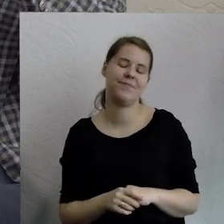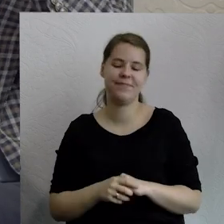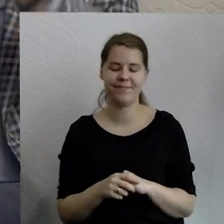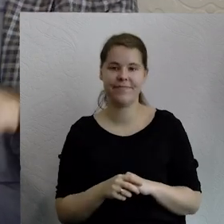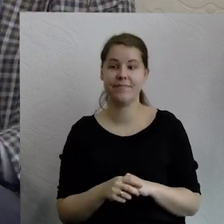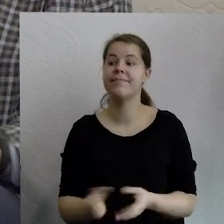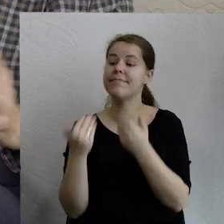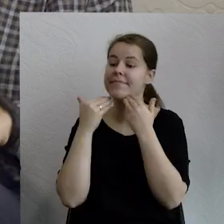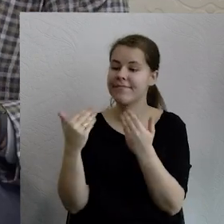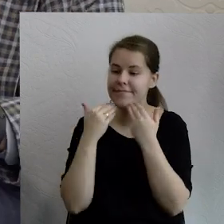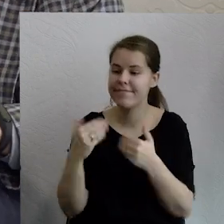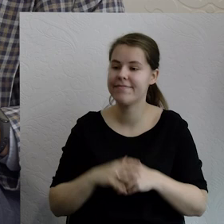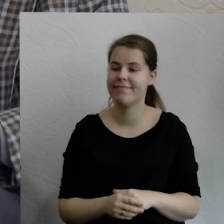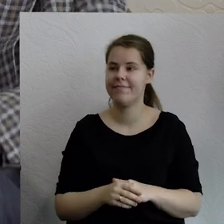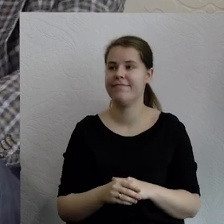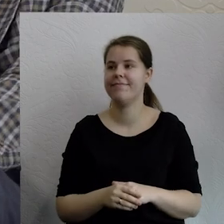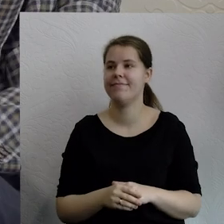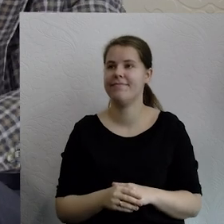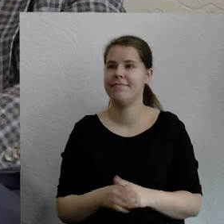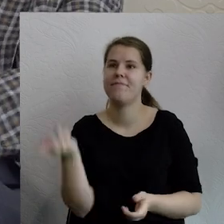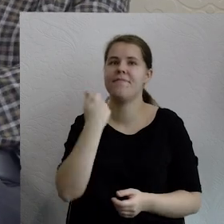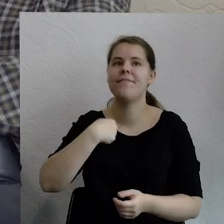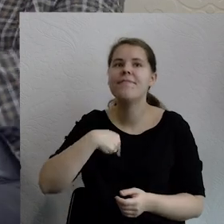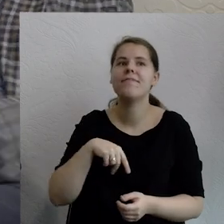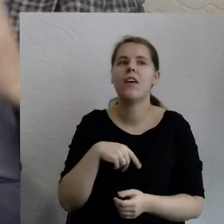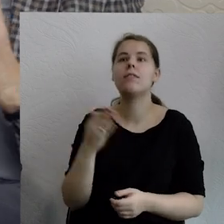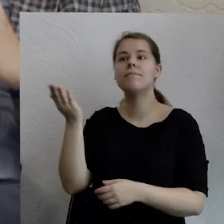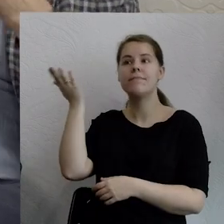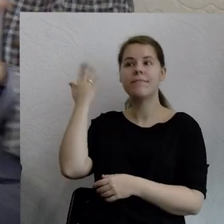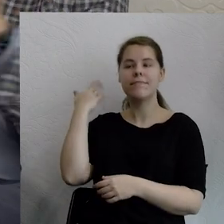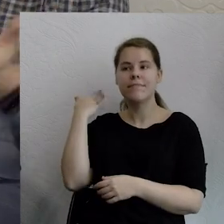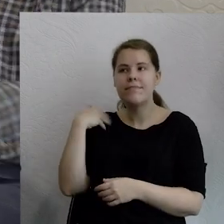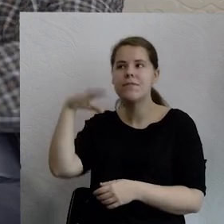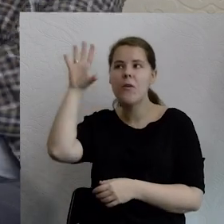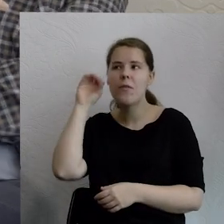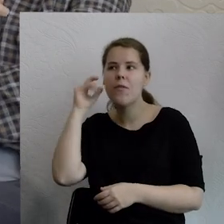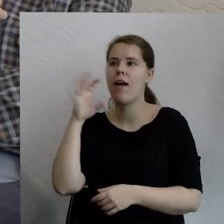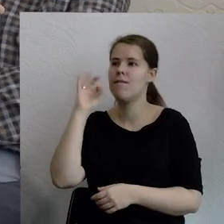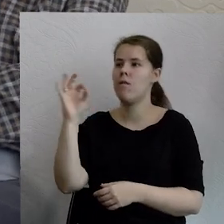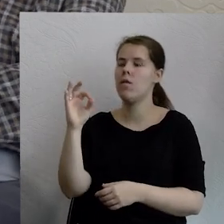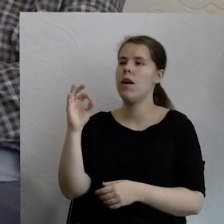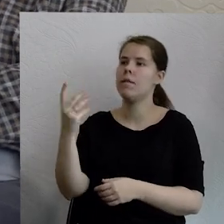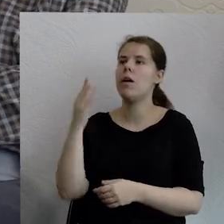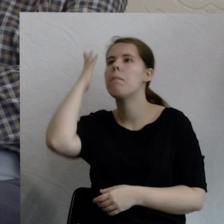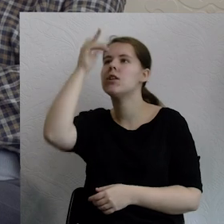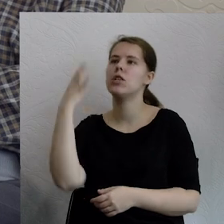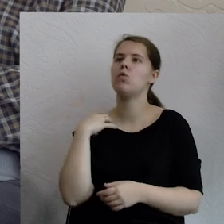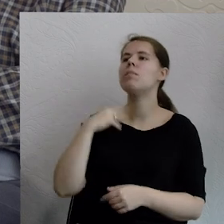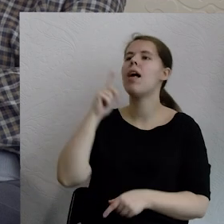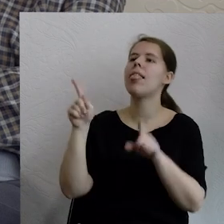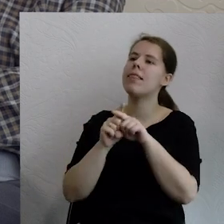Dziękuję. Bardzo, bardzo mi się podobają te bardzo osobiste, jednocześnie dotyczące nas wszystkich